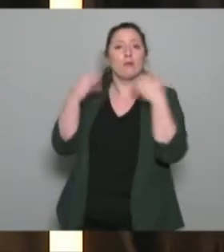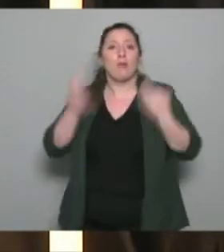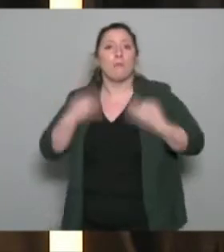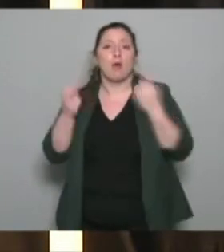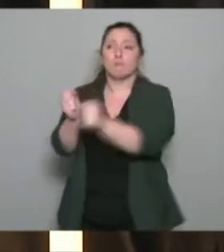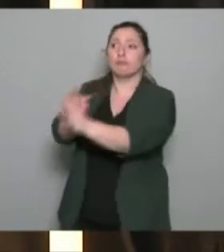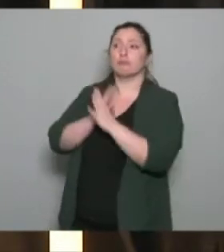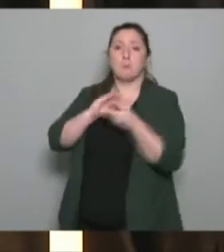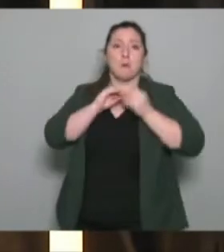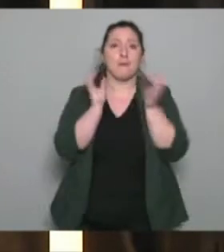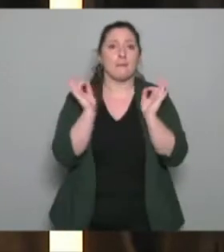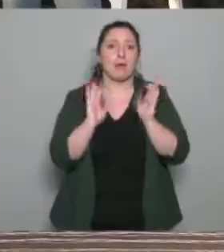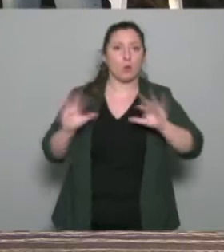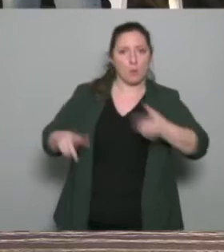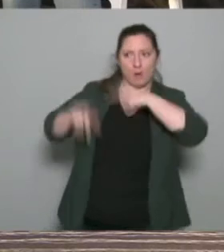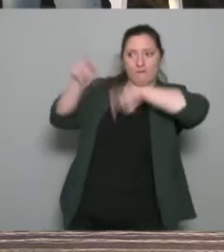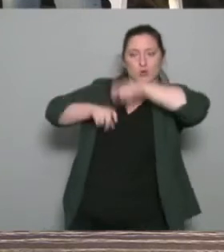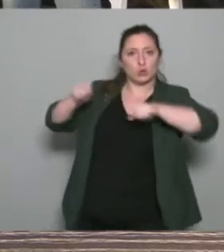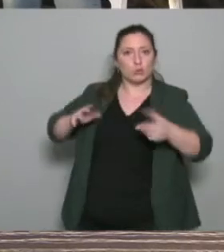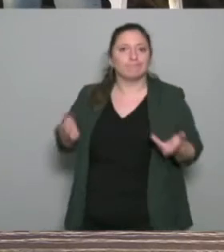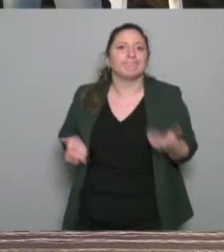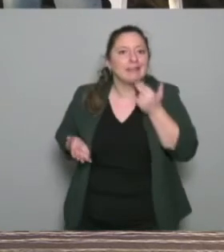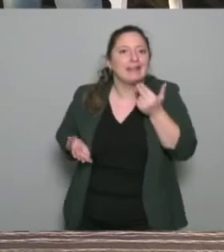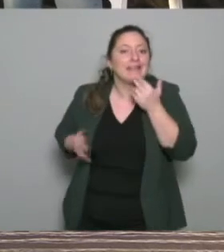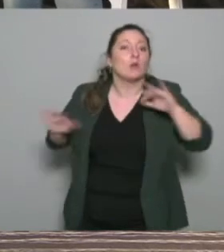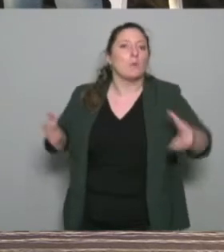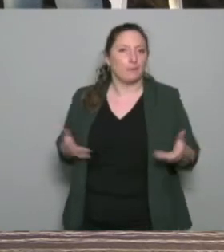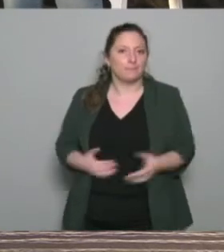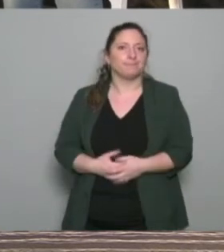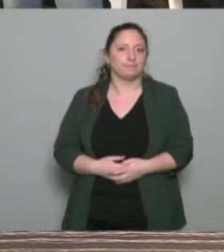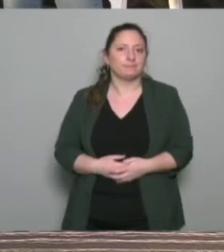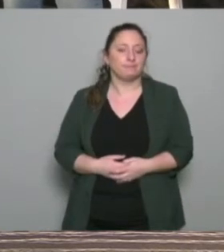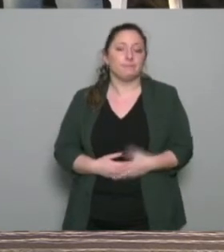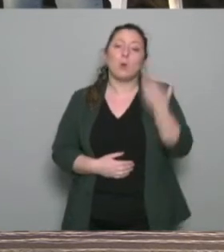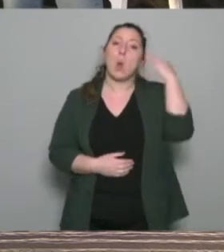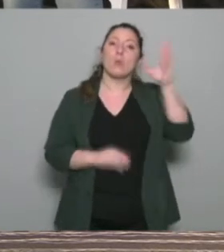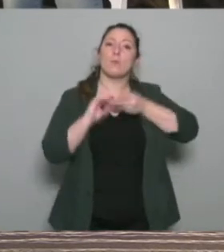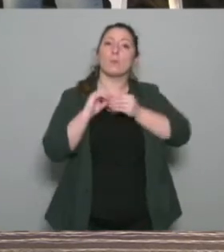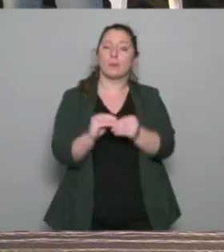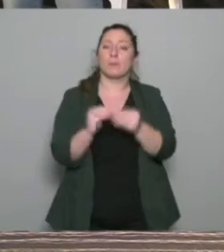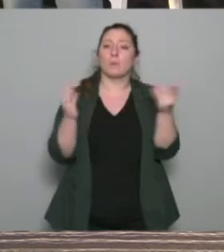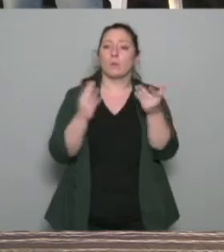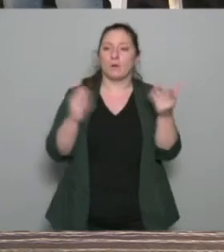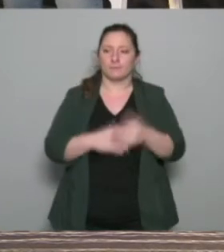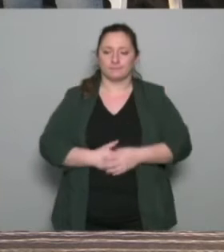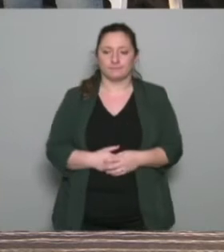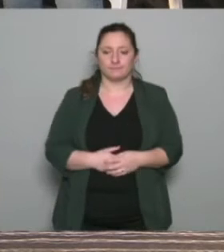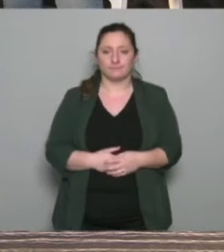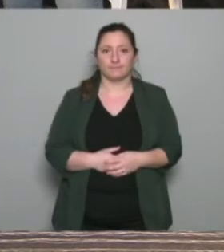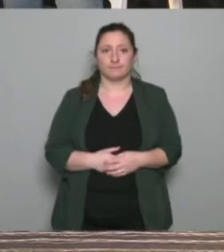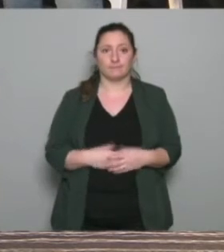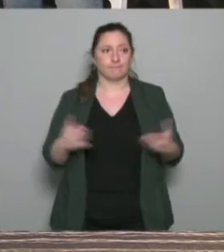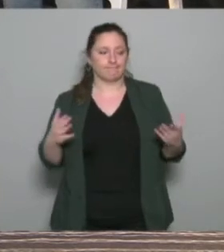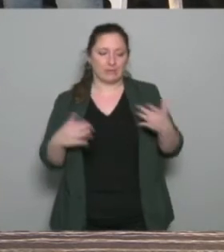son action ? Ensuite, l'autre problématique qui se pose quand on parle de santé, c'est l'entrée.